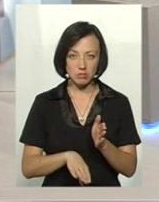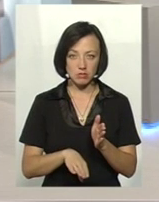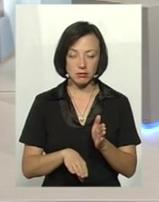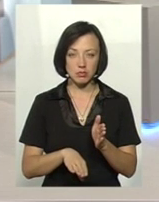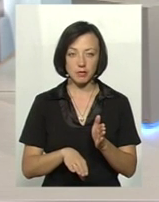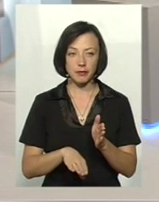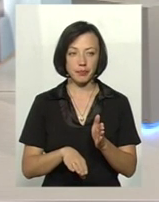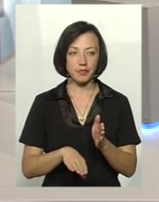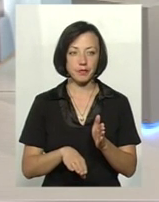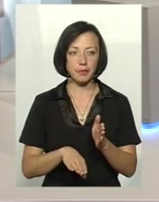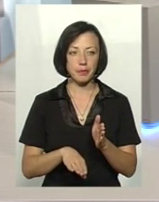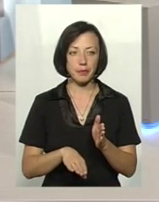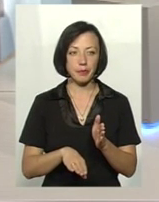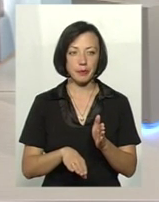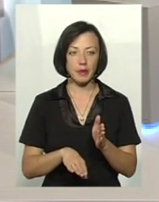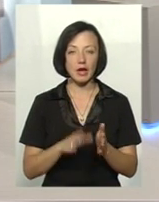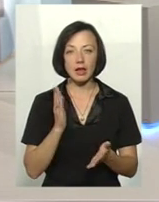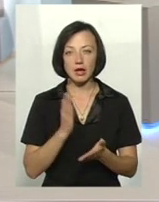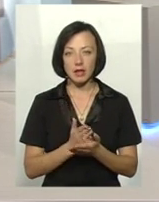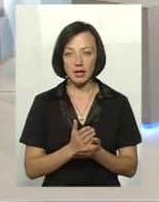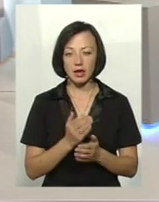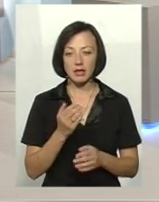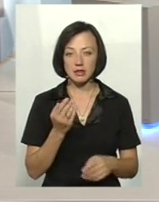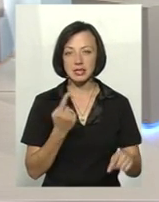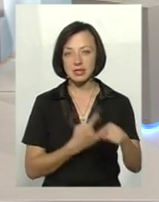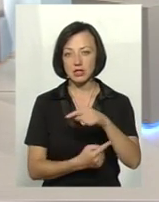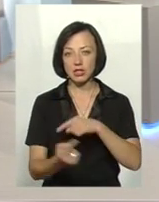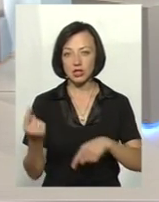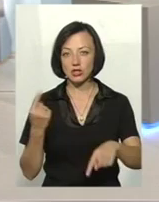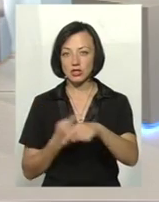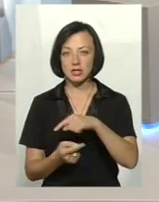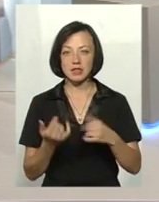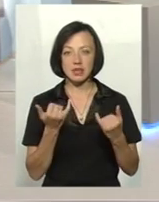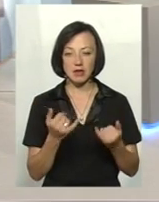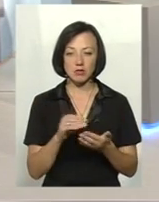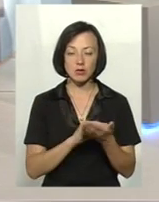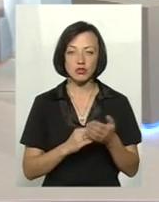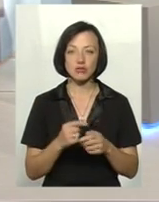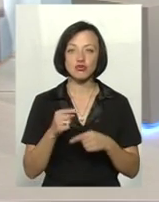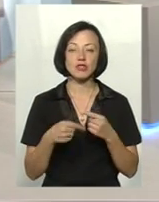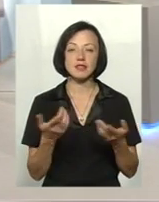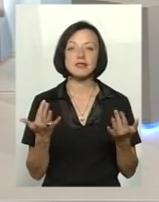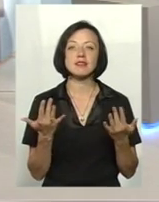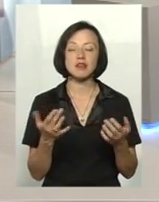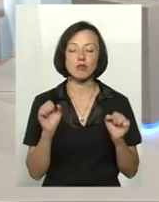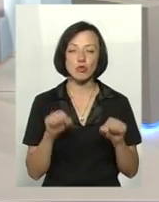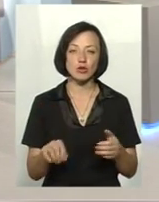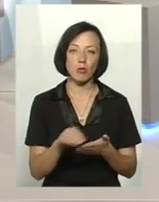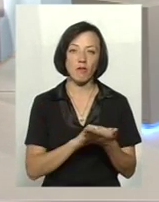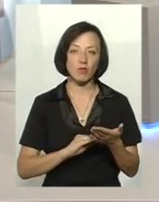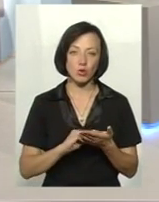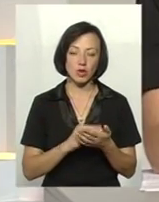є якась циклічність? Ви вже зараз бачите ту циклічність? Через який період може